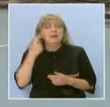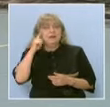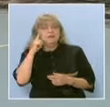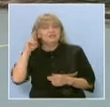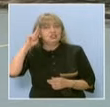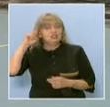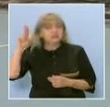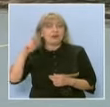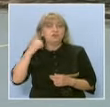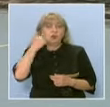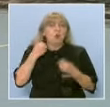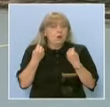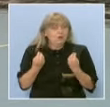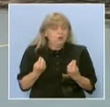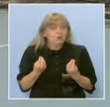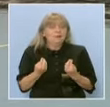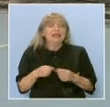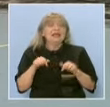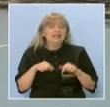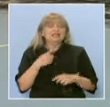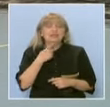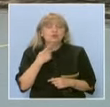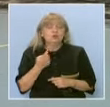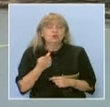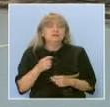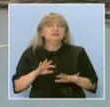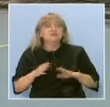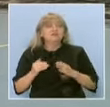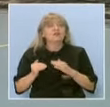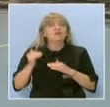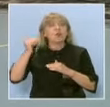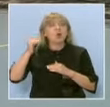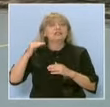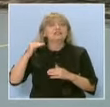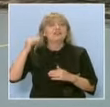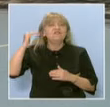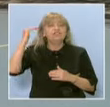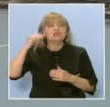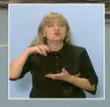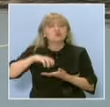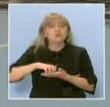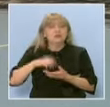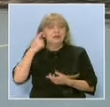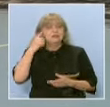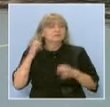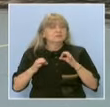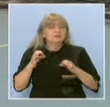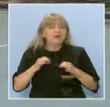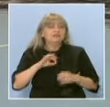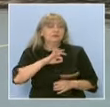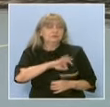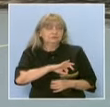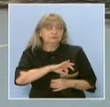че съм се справил по-добре. Затова тази година, все пак в горната възрастова група, я вярва, че победата е една